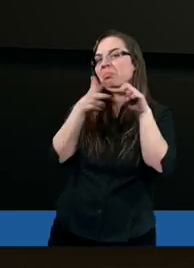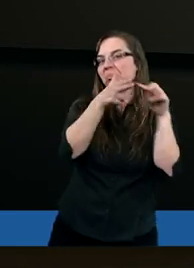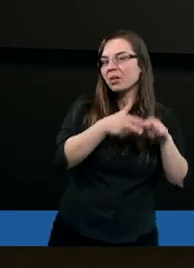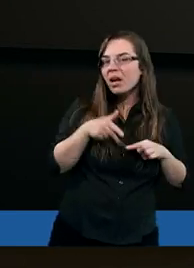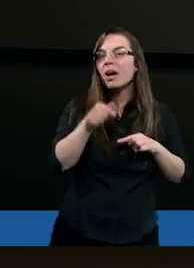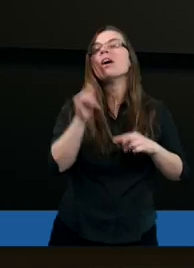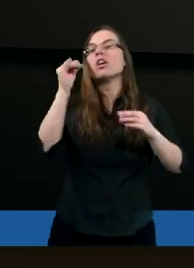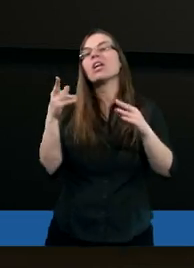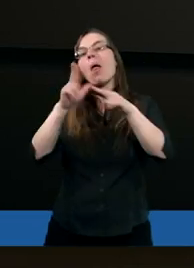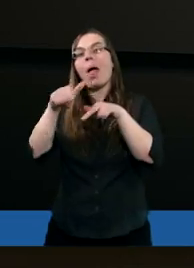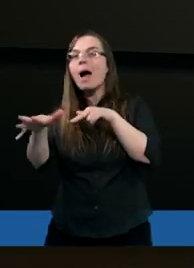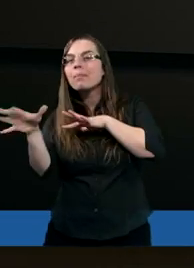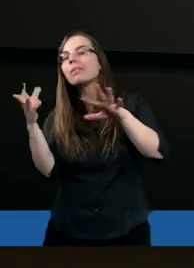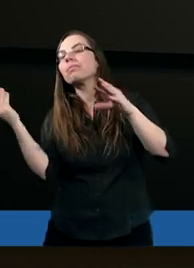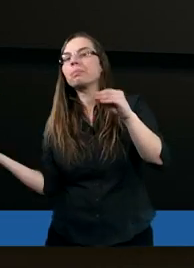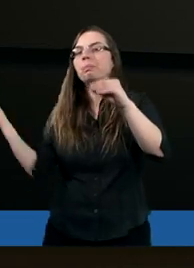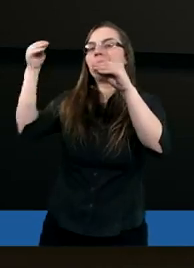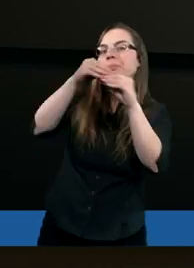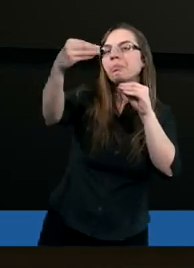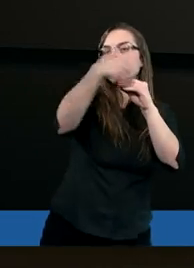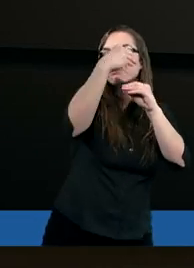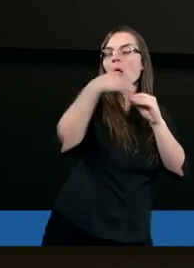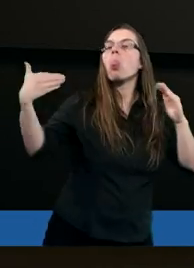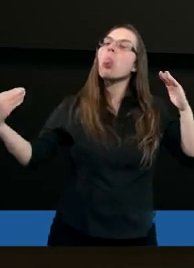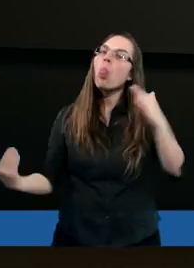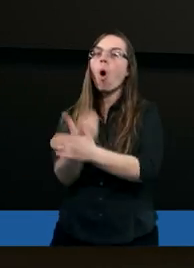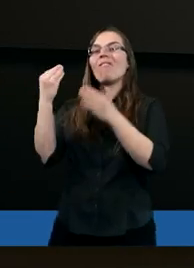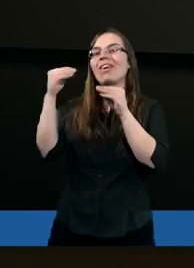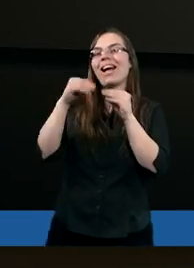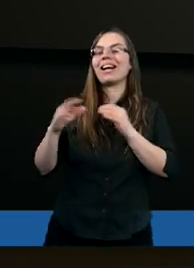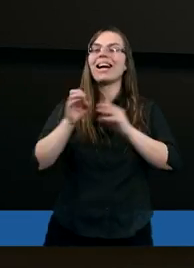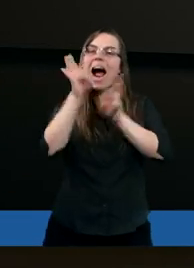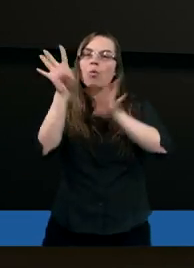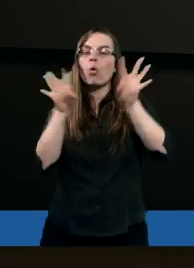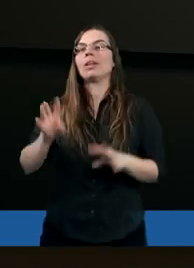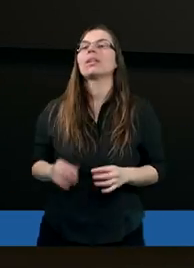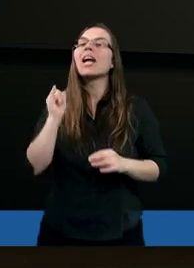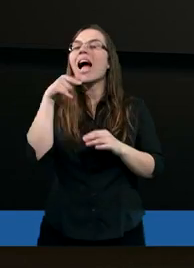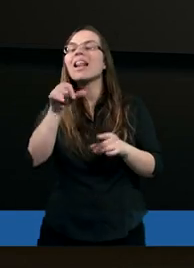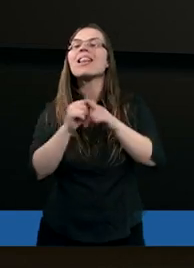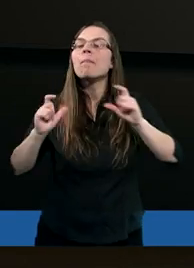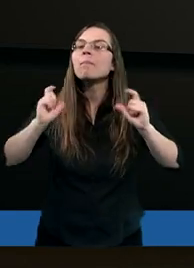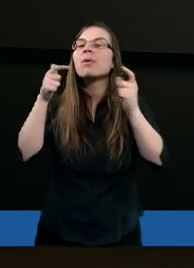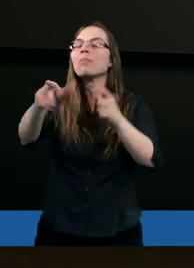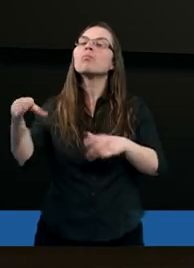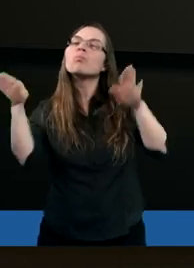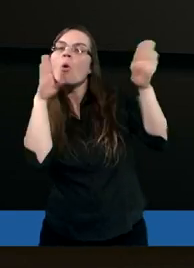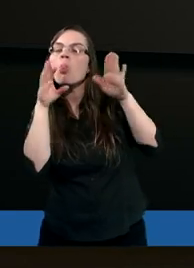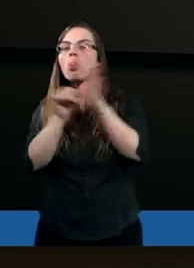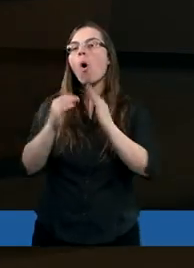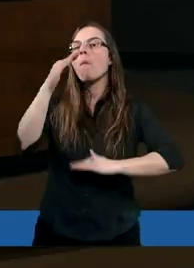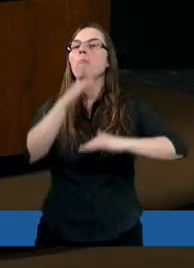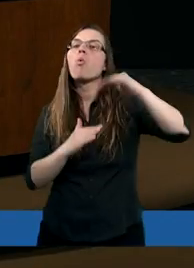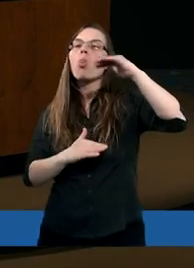ich miejsce wszczepić inne gałązki. A jak to jest w przypadku tego podobieństwa do budowli?